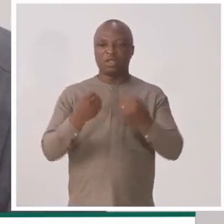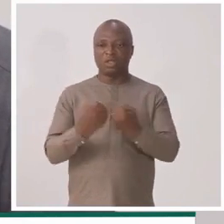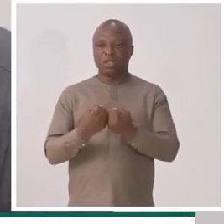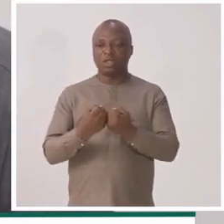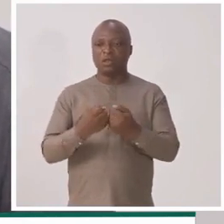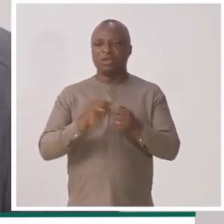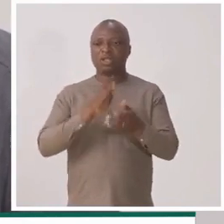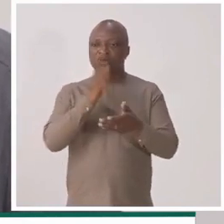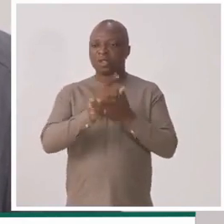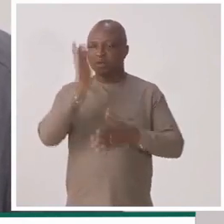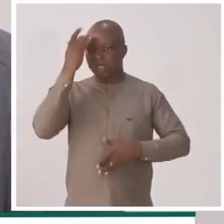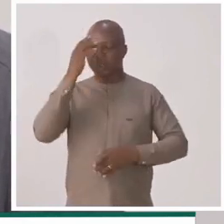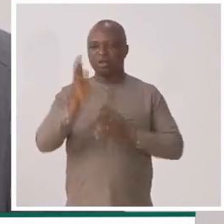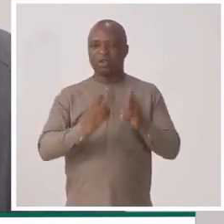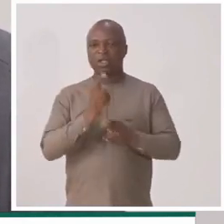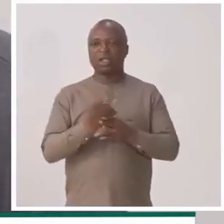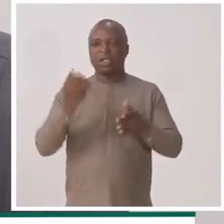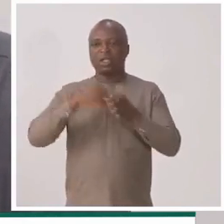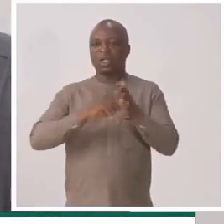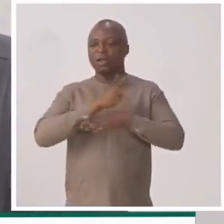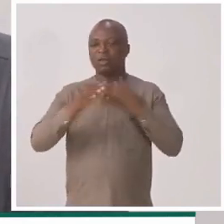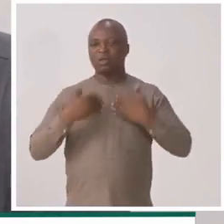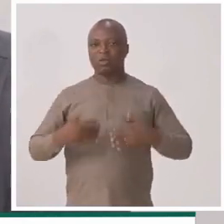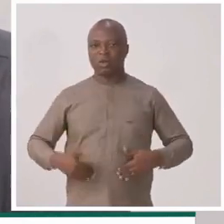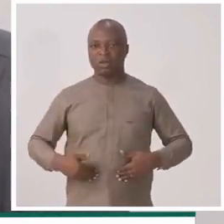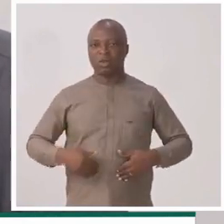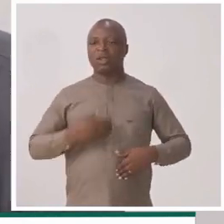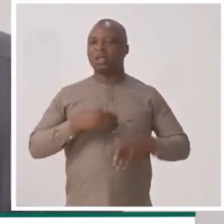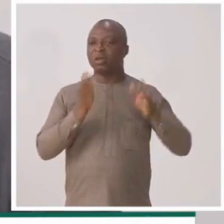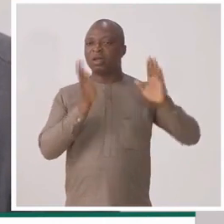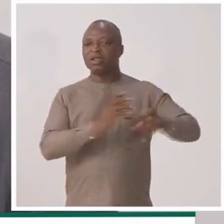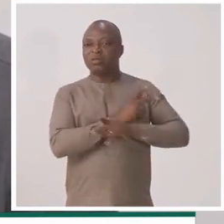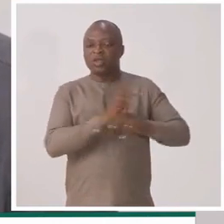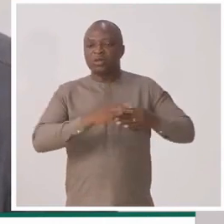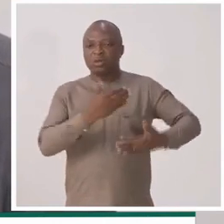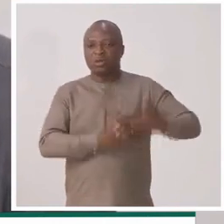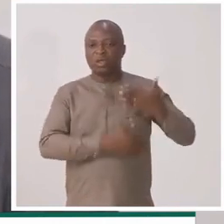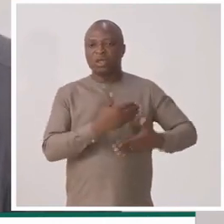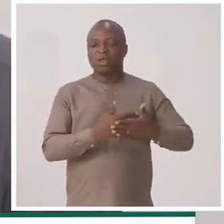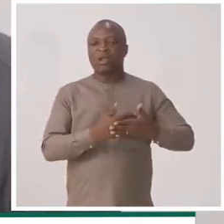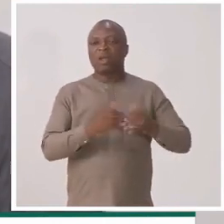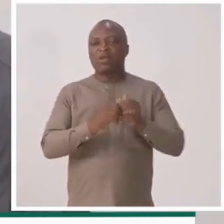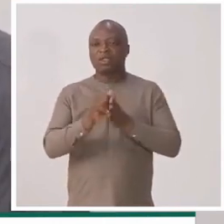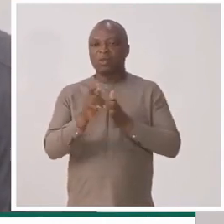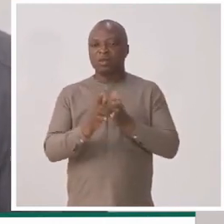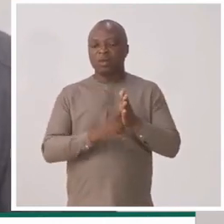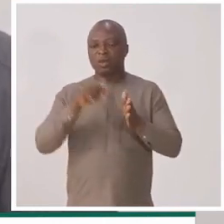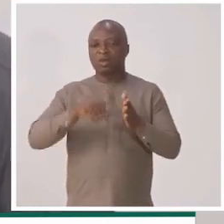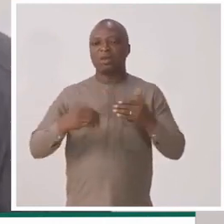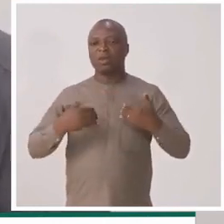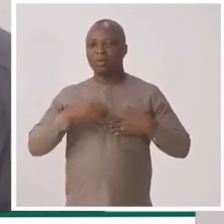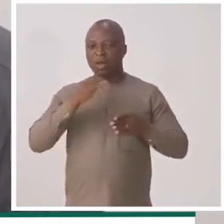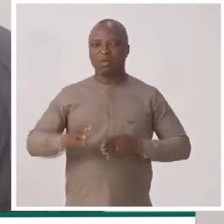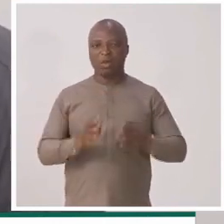société. C'est le principe de l'assurance maladie universelle qui intègre tout le monde et qui ne laisse personne de côté sous prétexte qu